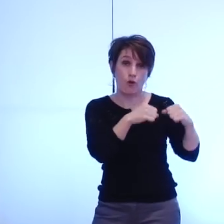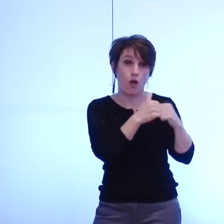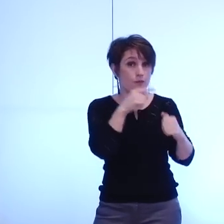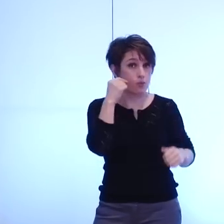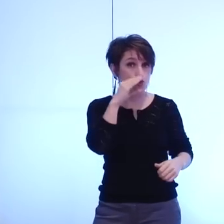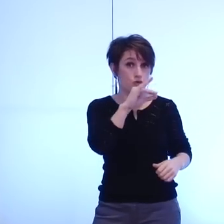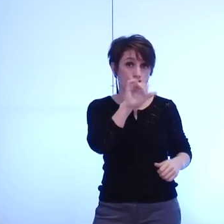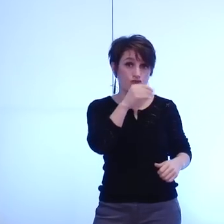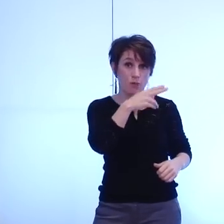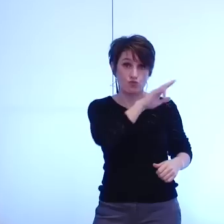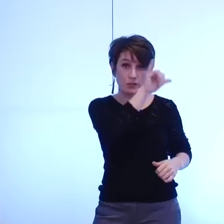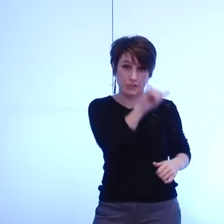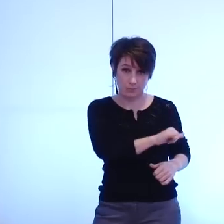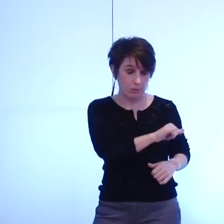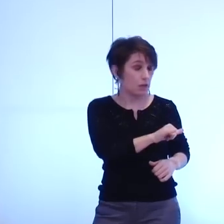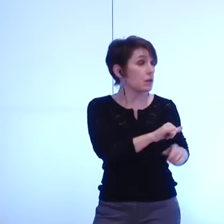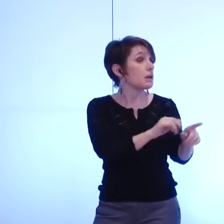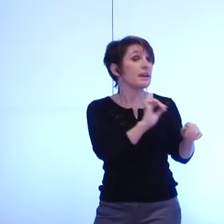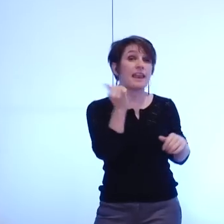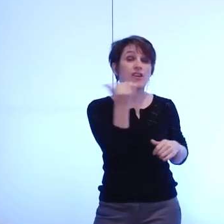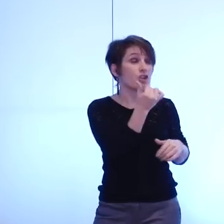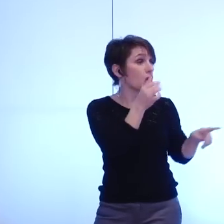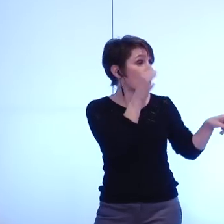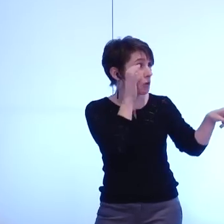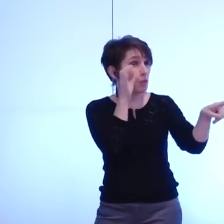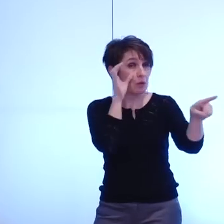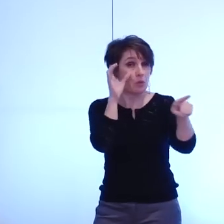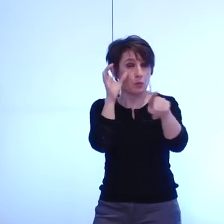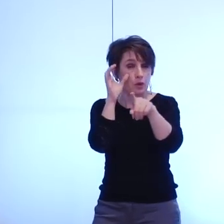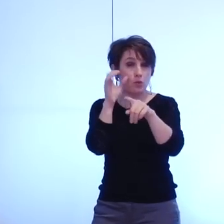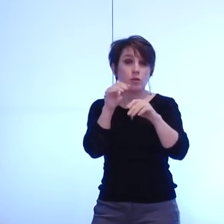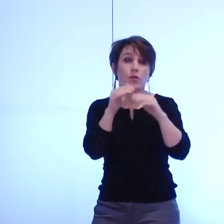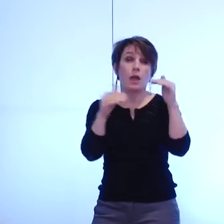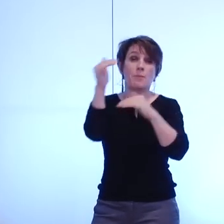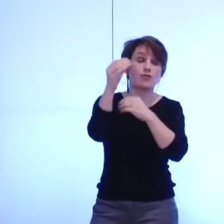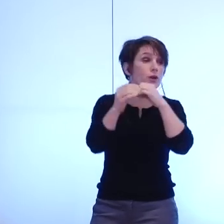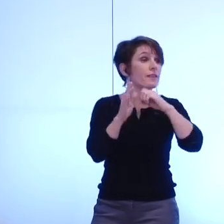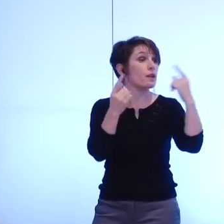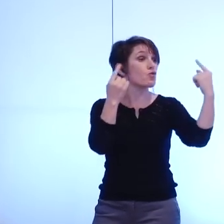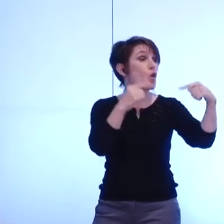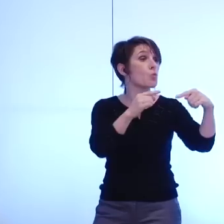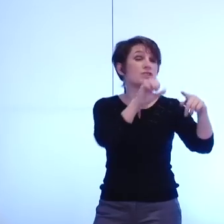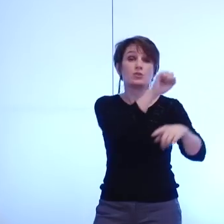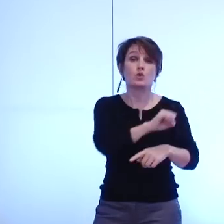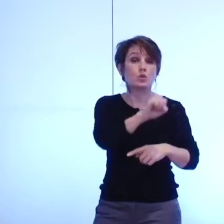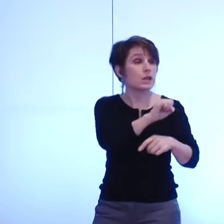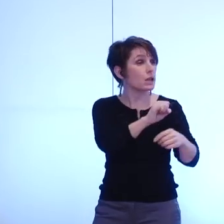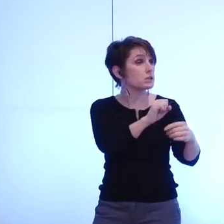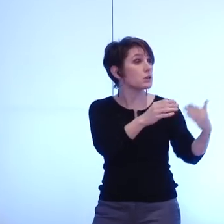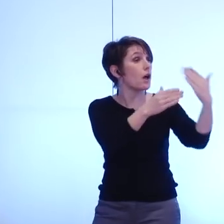interventions de chacun d'entre vous ce soir que ce soit de la majorité ou de l'opposition socialiste je me dis